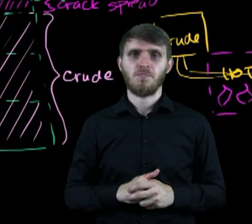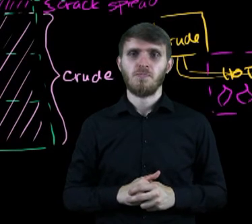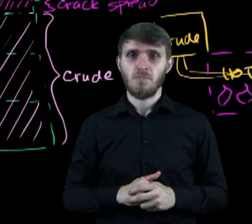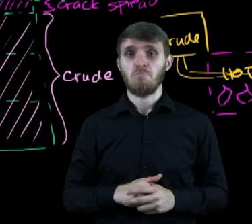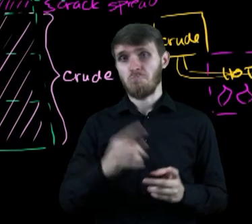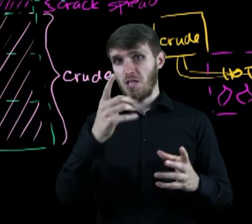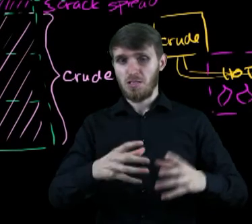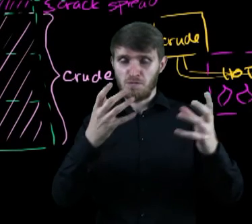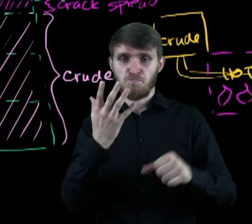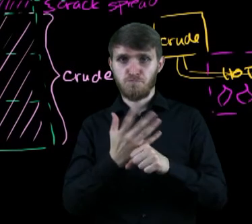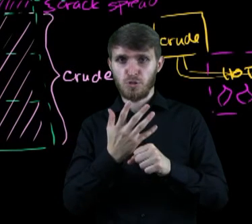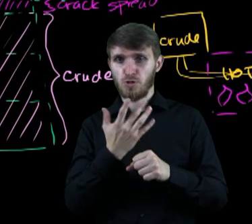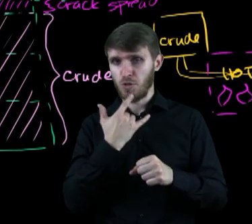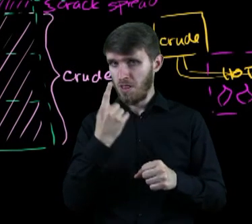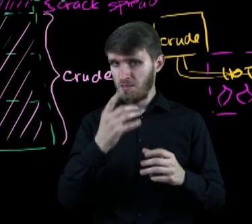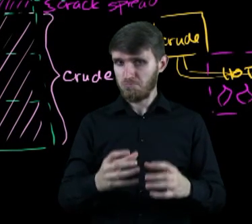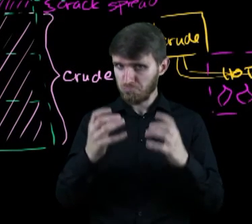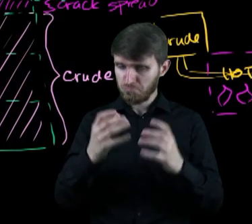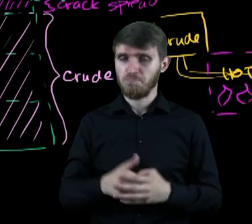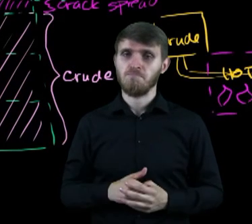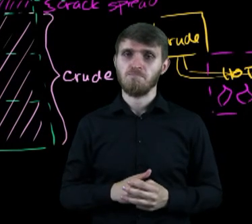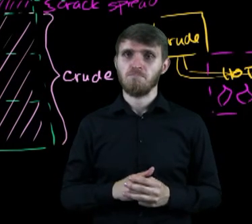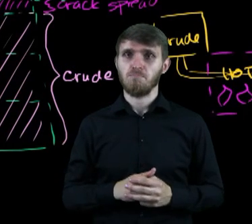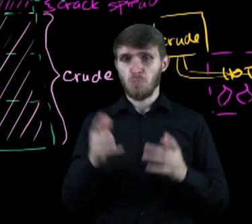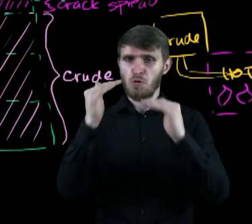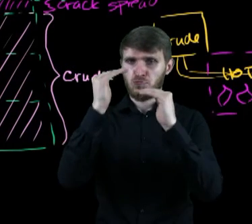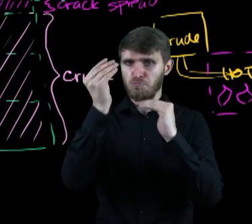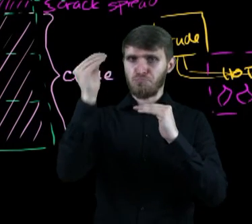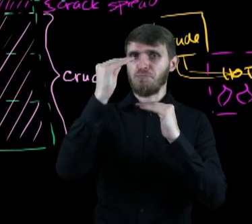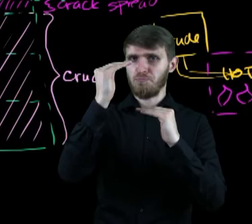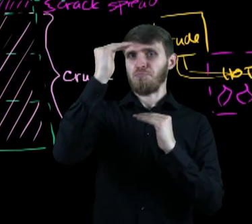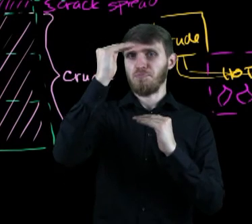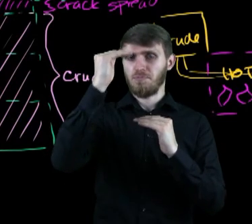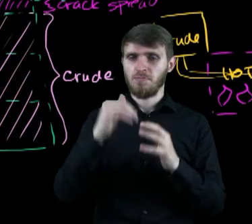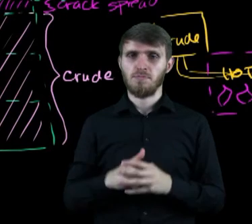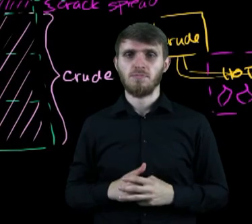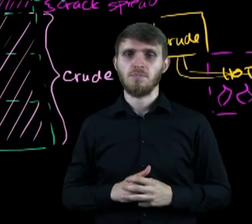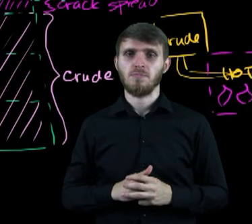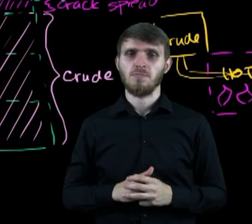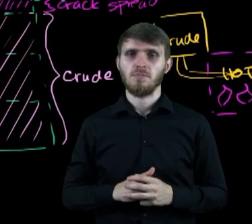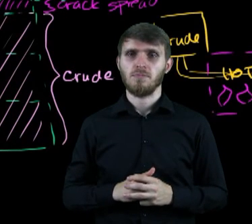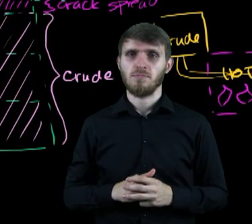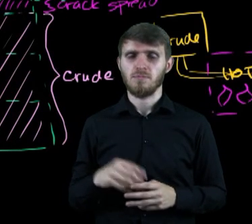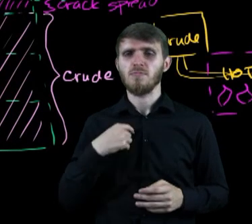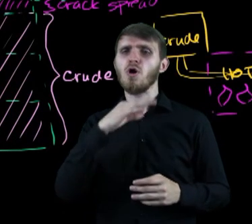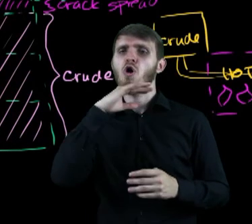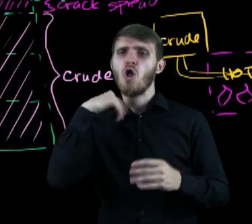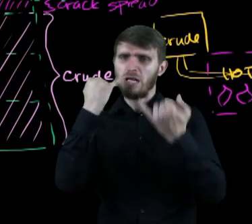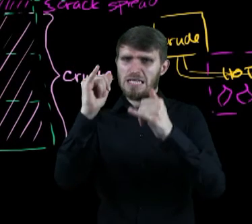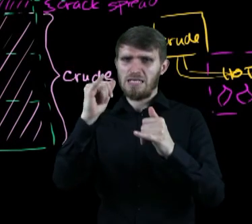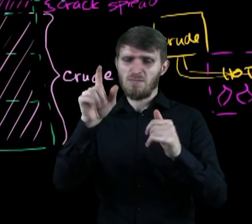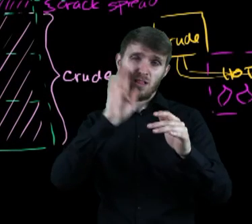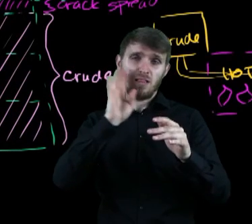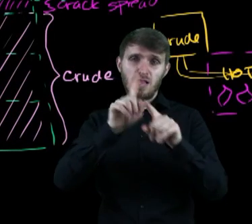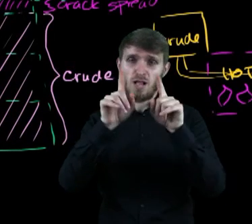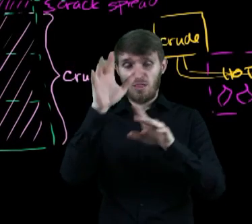obowiązującej w USA. 50 centów za galon wypadnie mniej więcej… Powiedzmy…